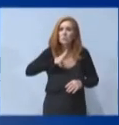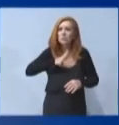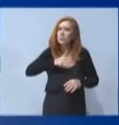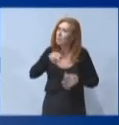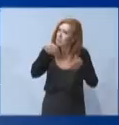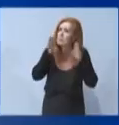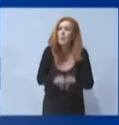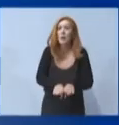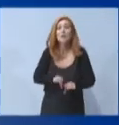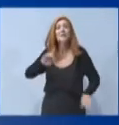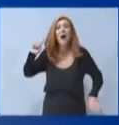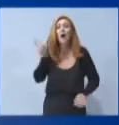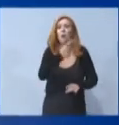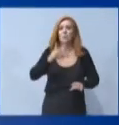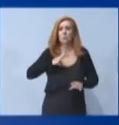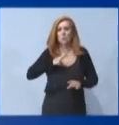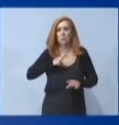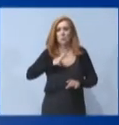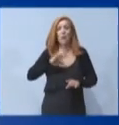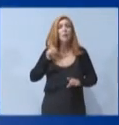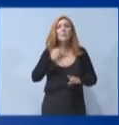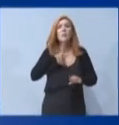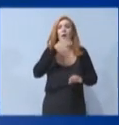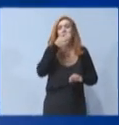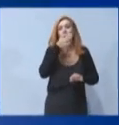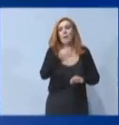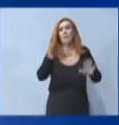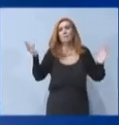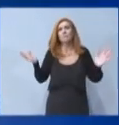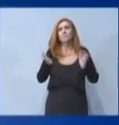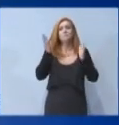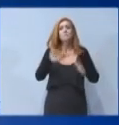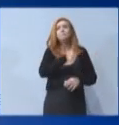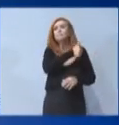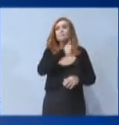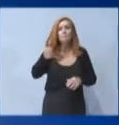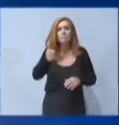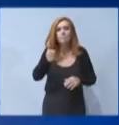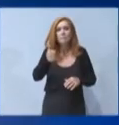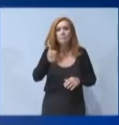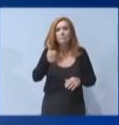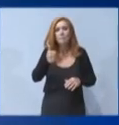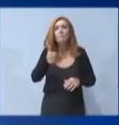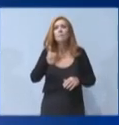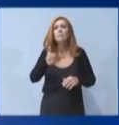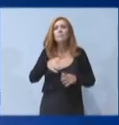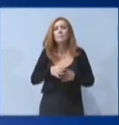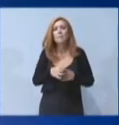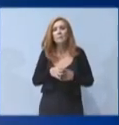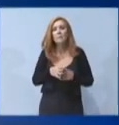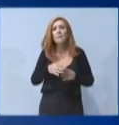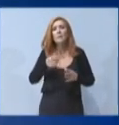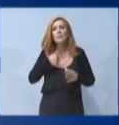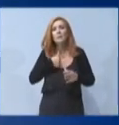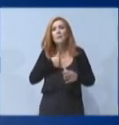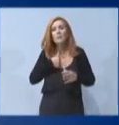όλους τους καταναλωτές. Δεν μιλάμε συνεπώς μόνο για τα ευάλωτα δικοκυρία. Μιλάμε